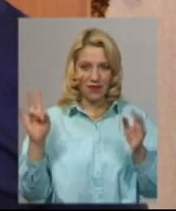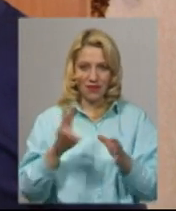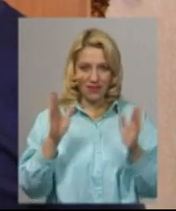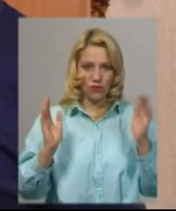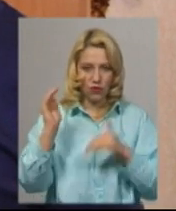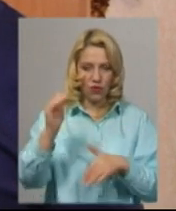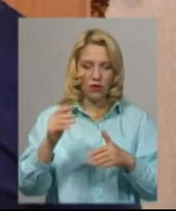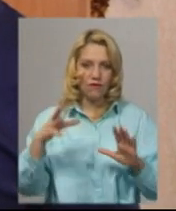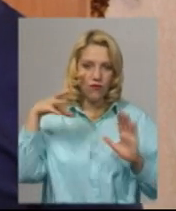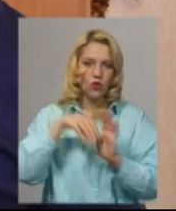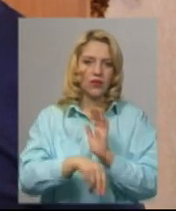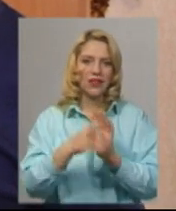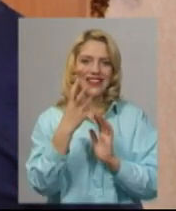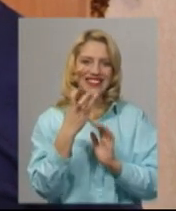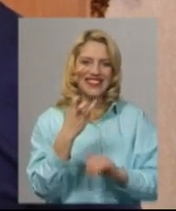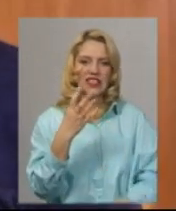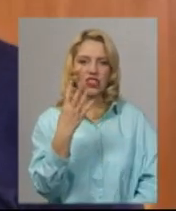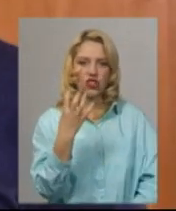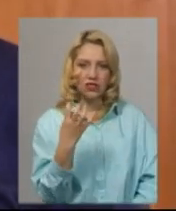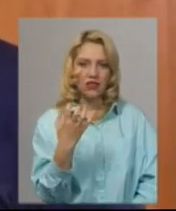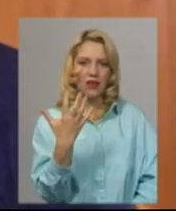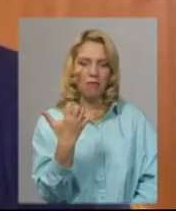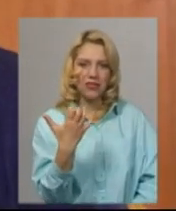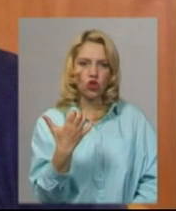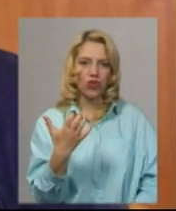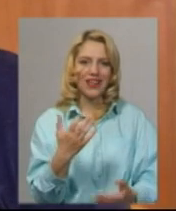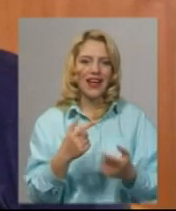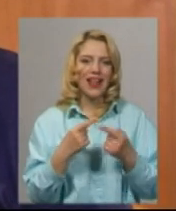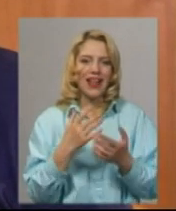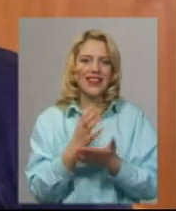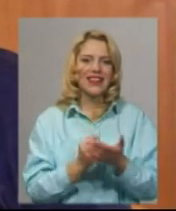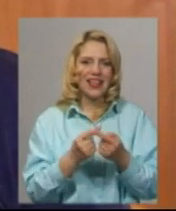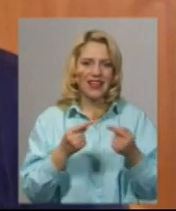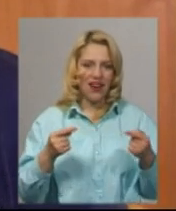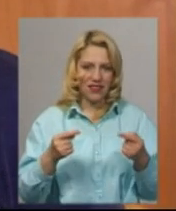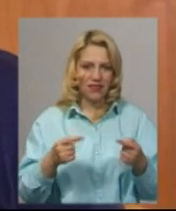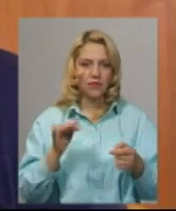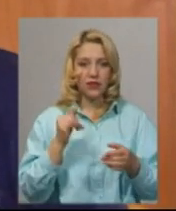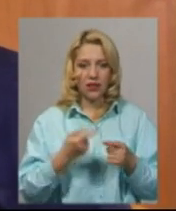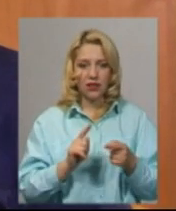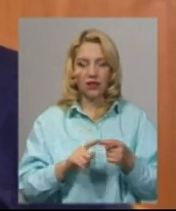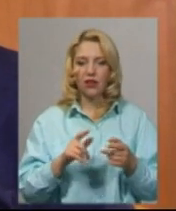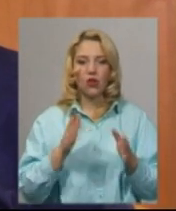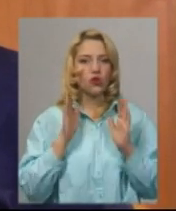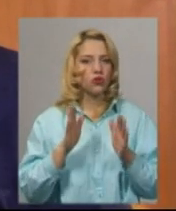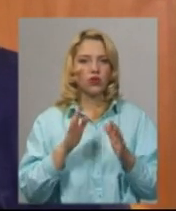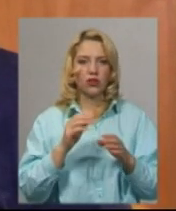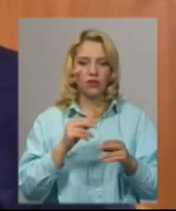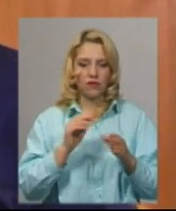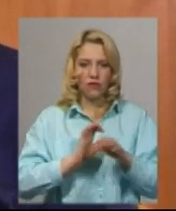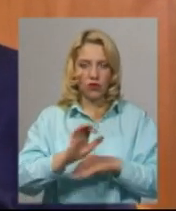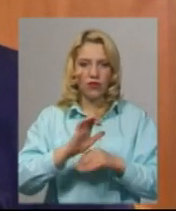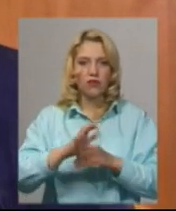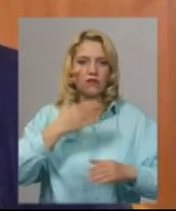десь біля 300-400-500 деталей. Я роблю тільки з тою деревиною, яка росте в нас на нашій